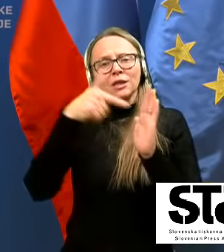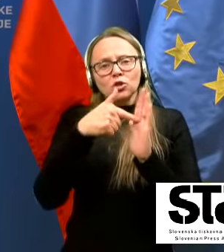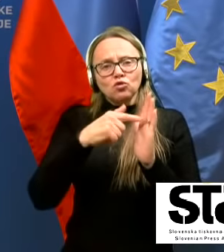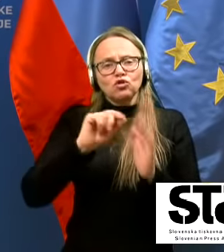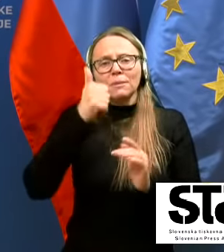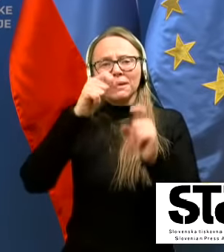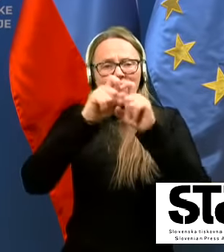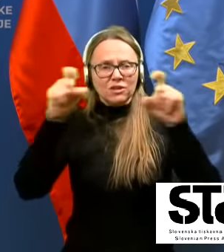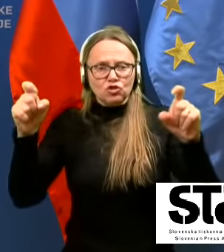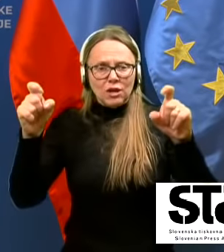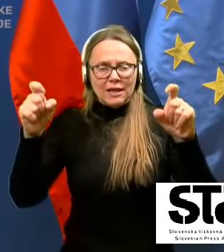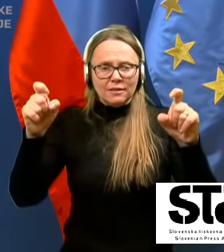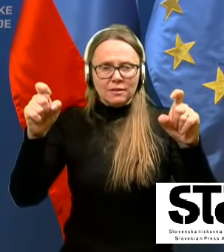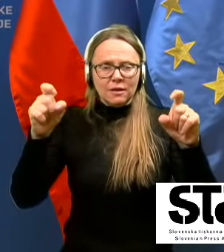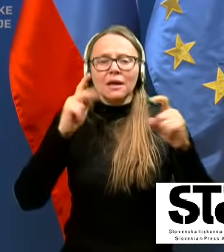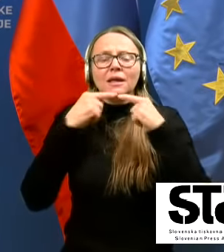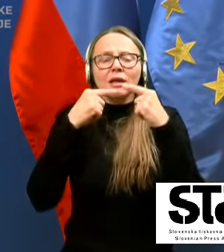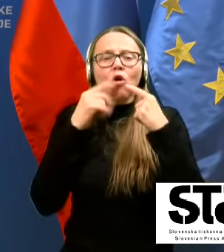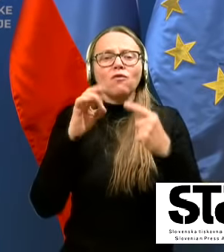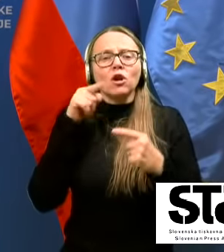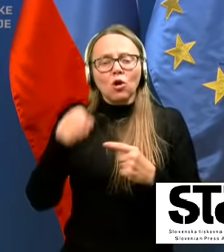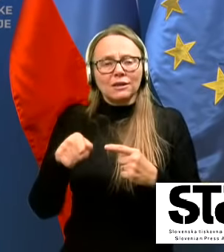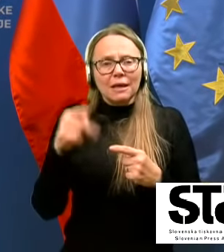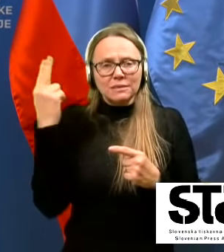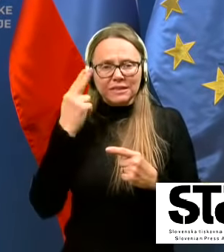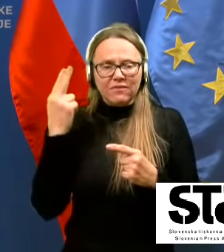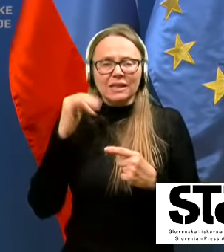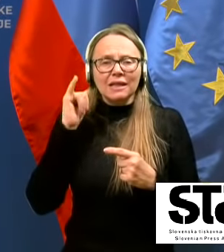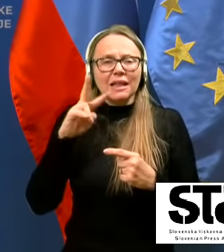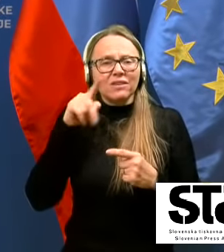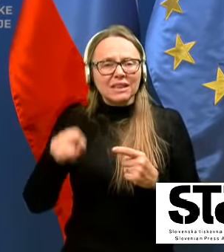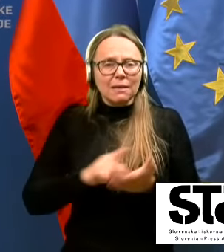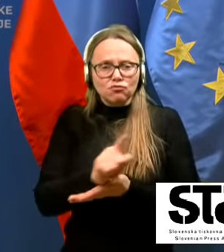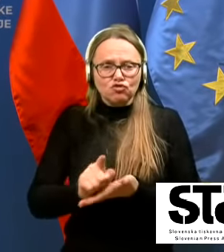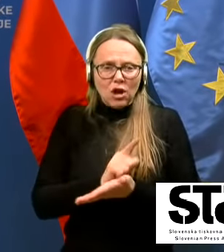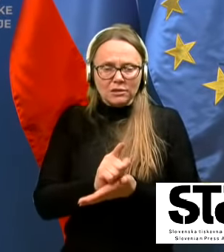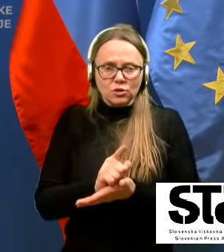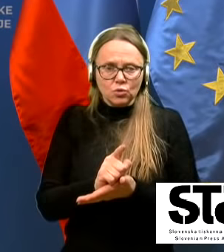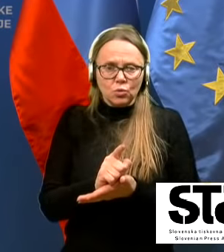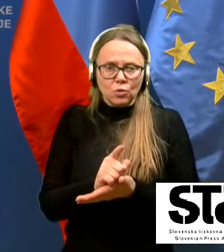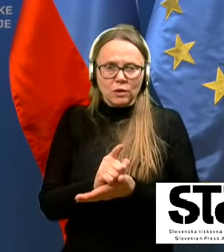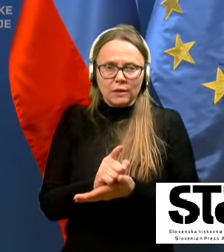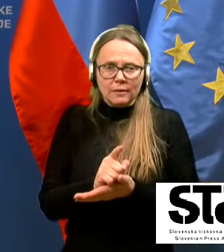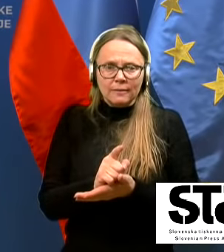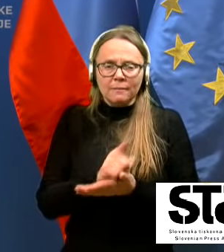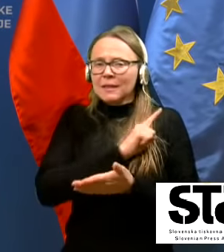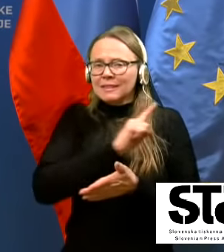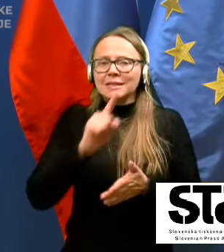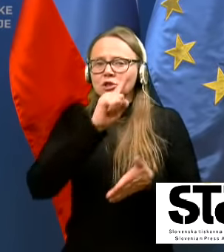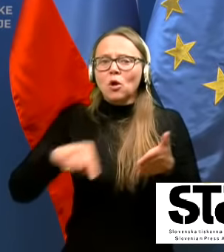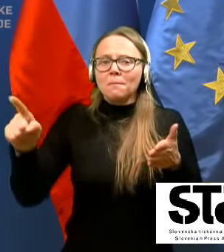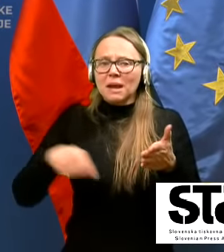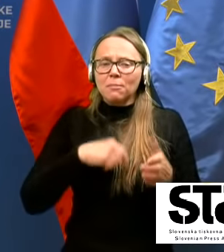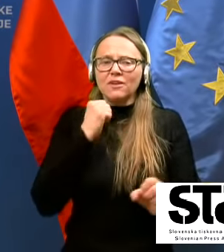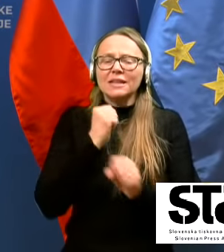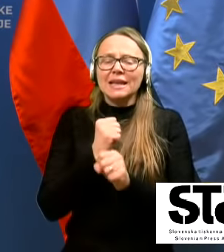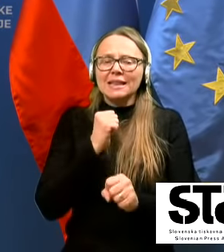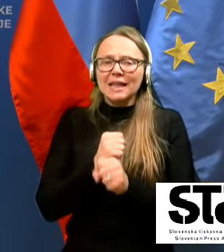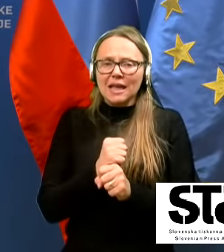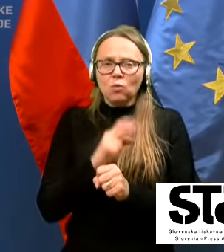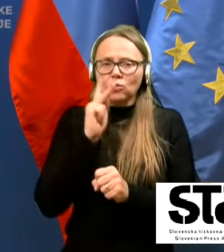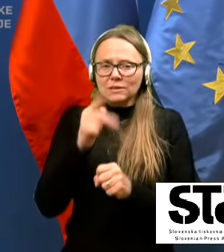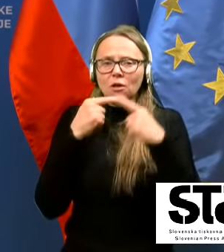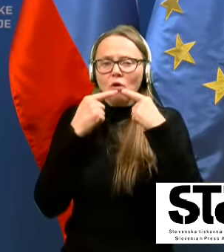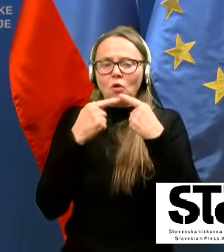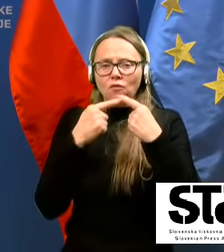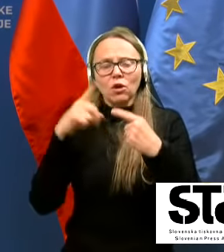prvega člena, ki govori o tem, da seveda v tem času niso prepovedane dejavnosti, ki se